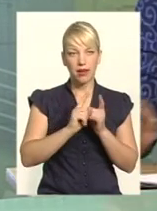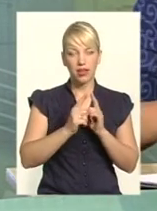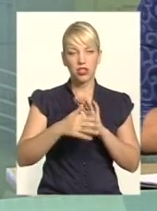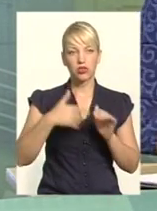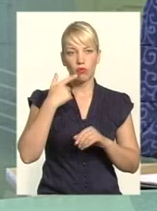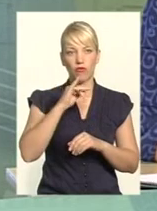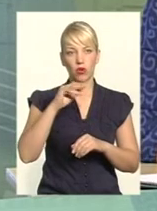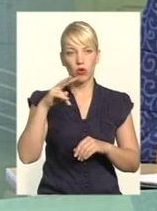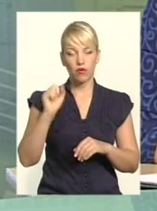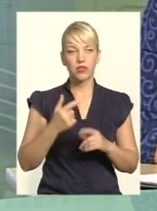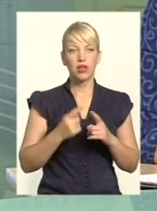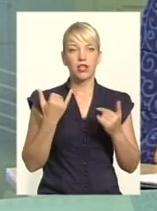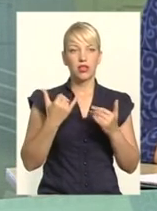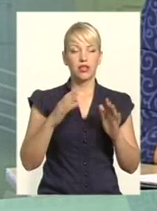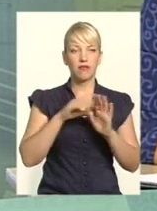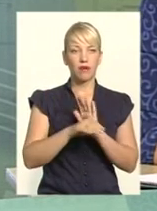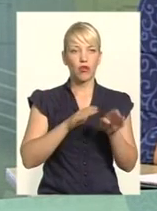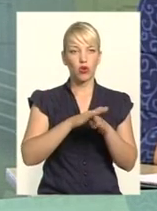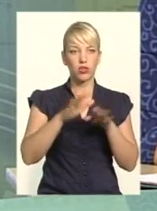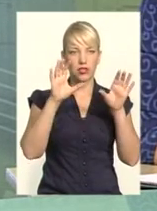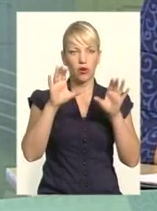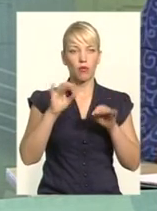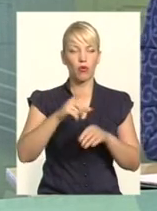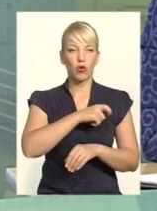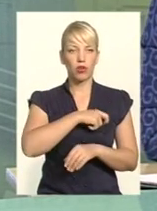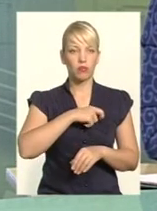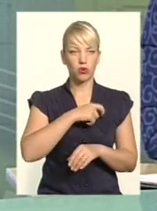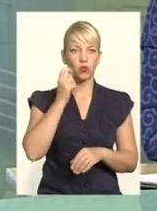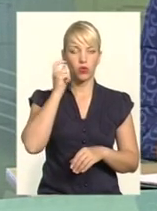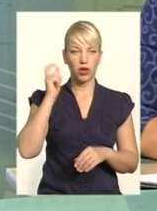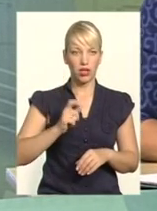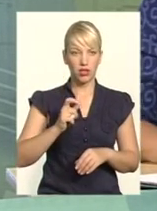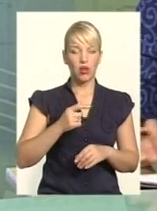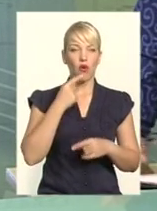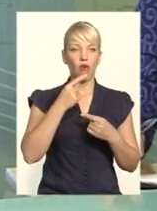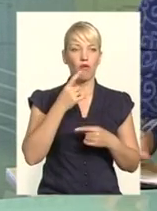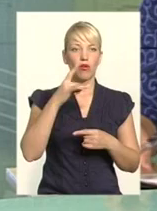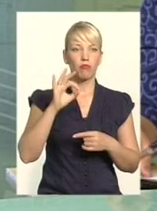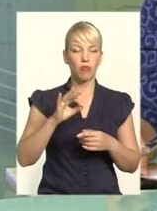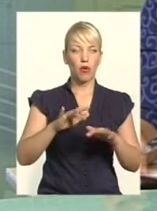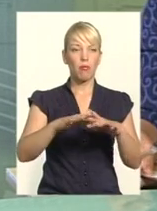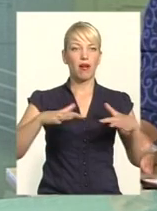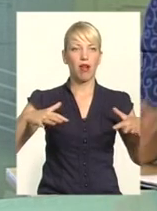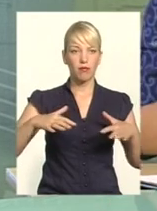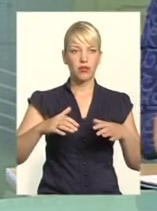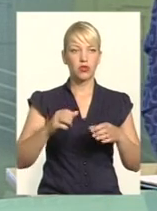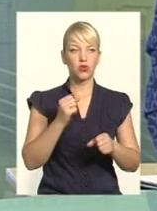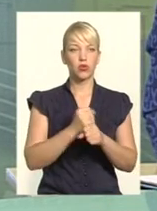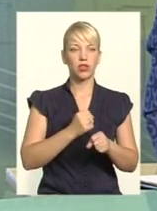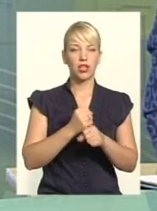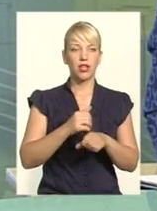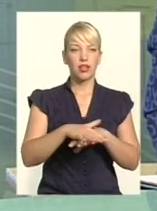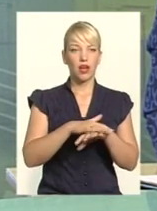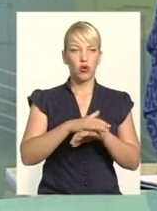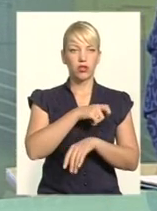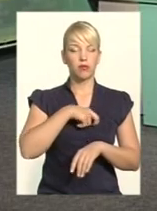І нині в рамках виконання положень закону про статус народного депутата України говоримо про парламентську діяльність народного